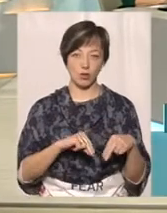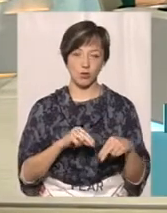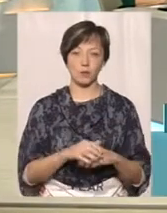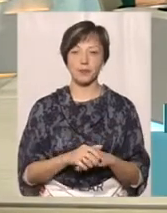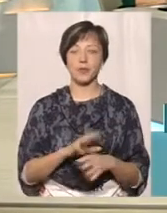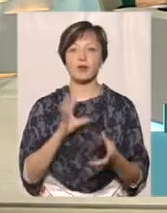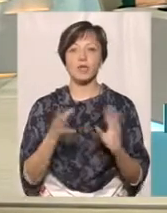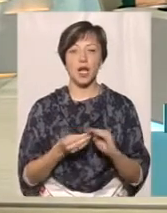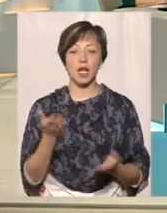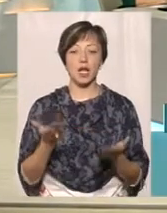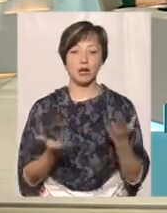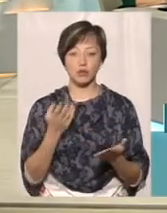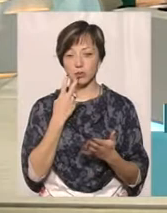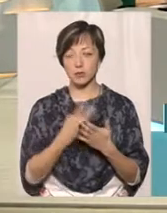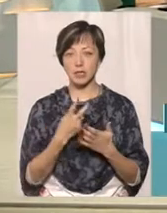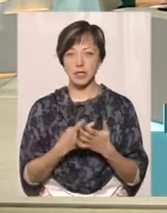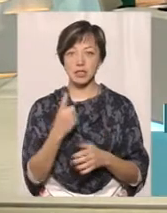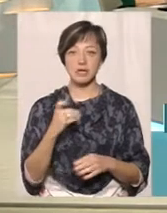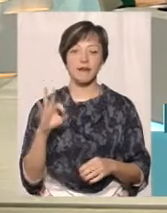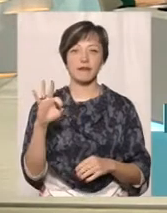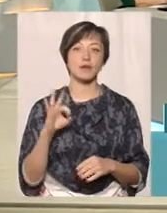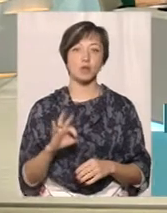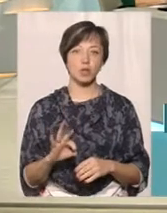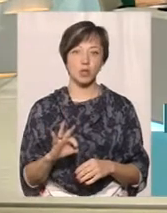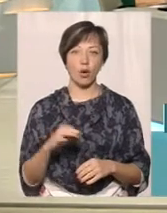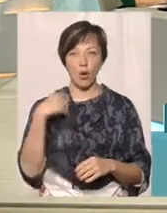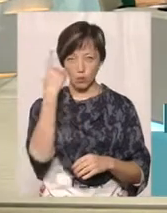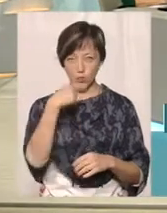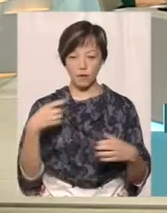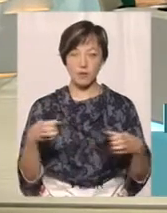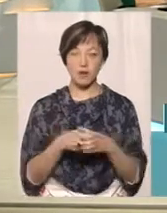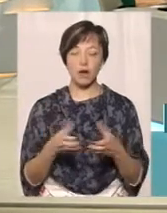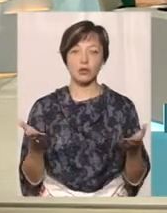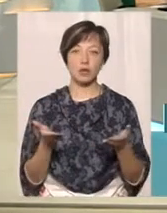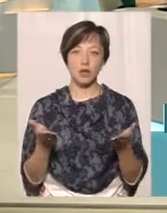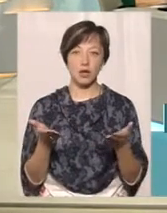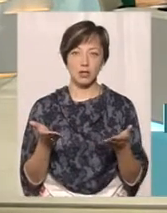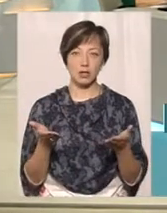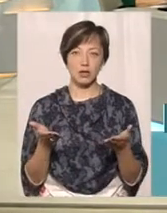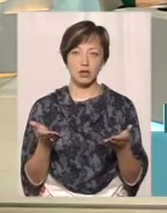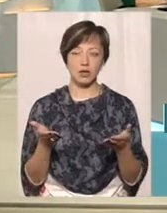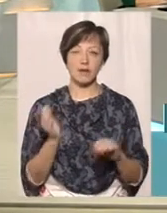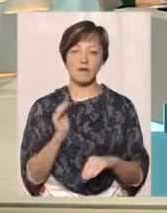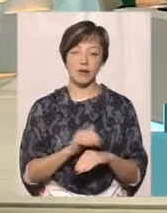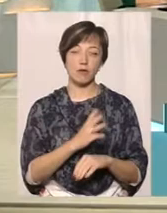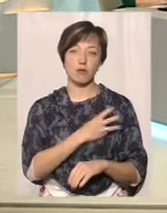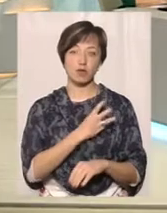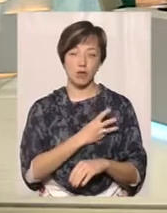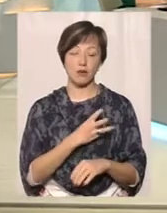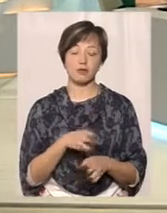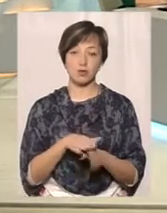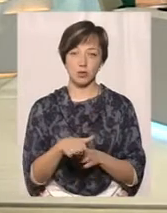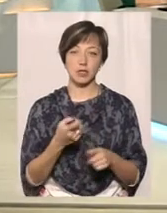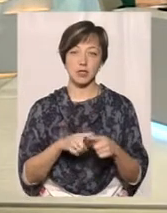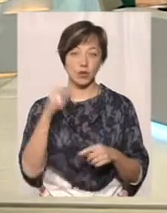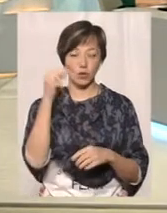Взагалі, якщо брати із 100% особового складу, який виявив бажання пройти цей курс,